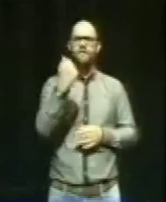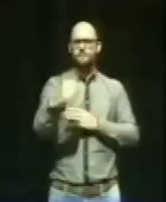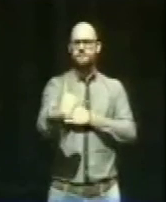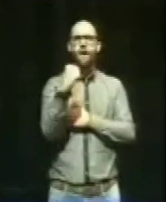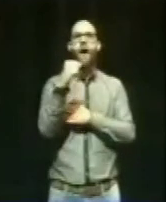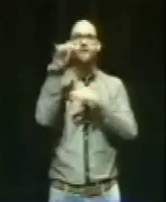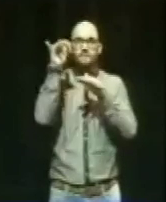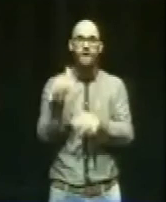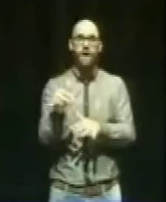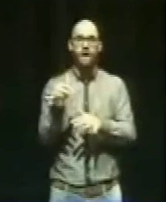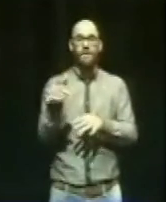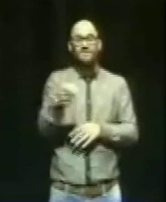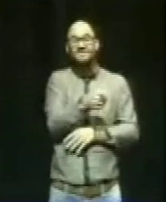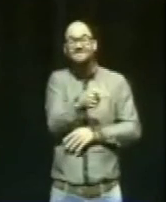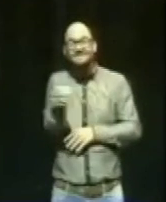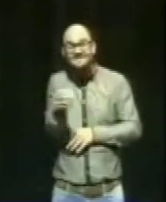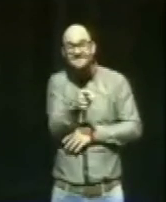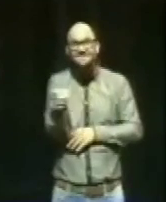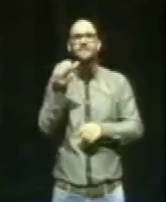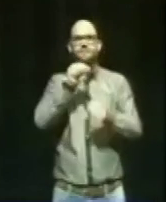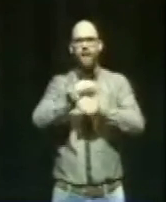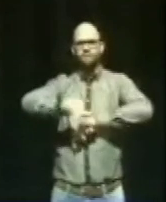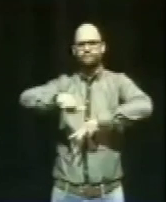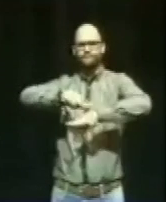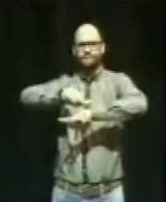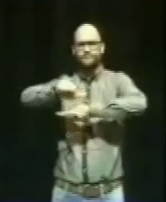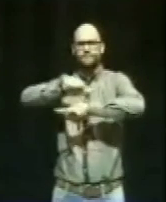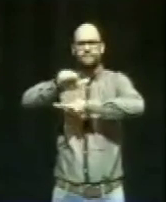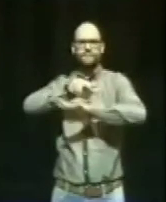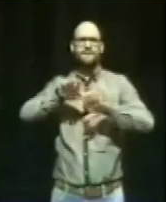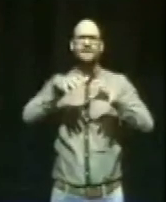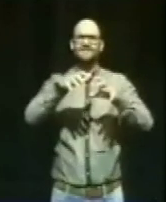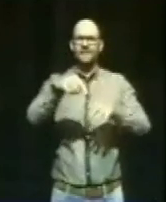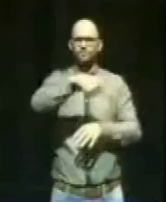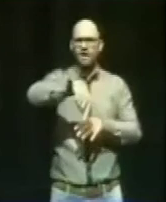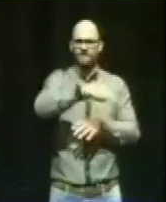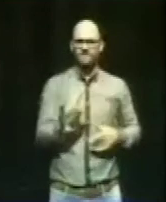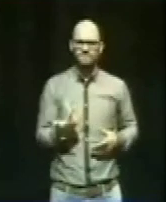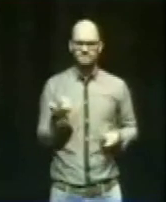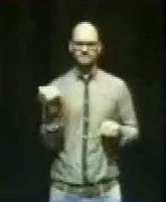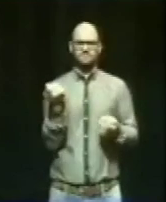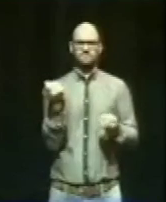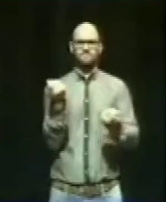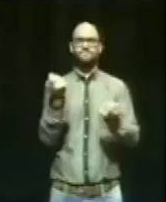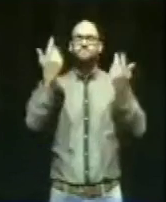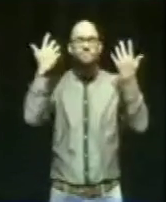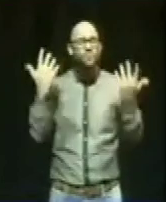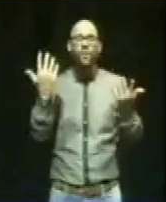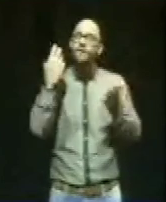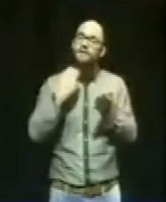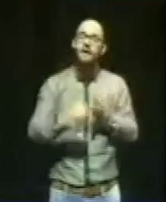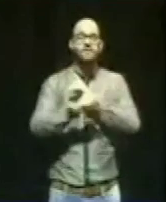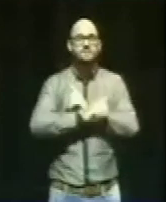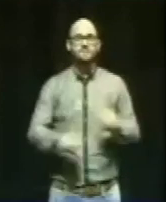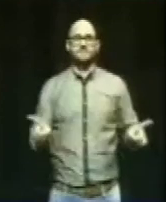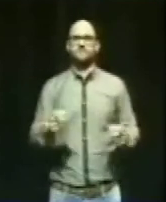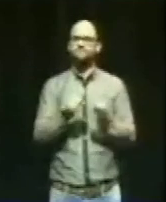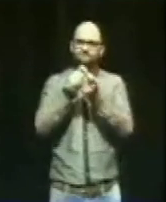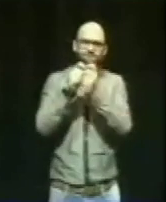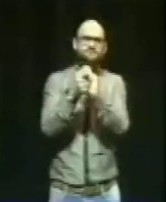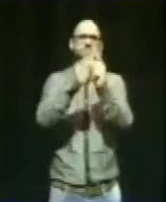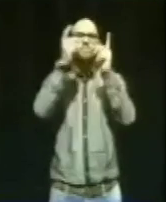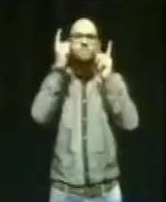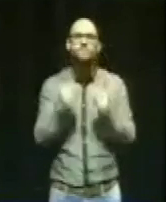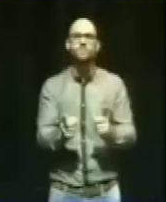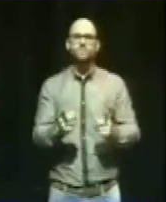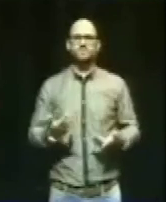gesellschaftliche Reise gehen soll. Das ist eine Schande. Das muss sich ändern. Und